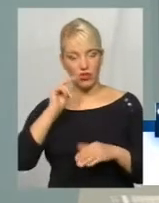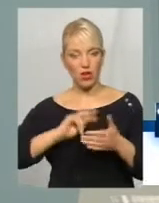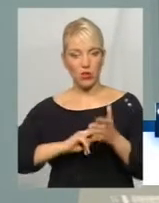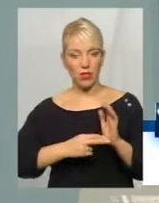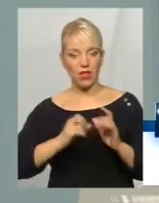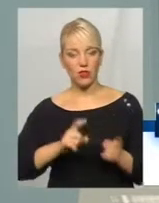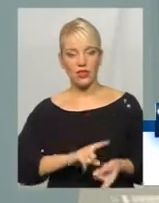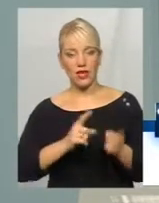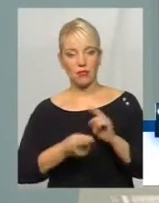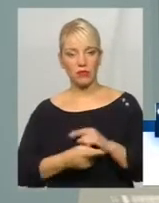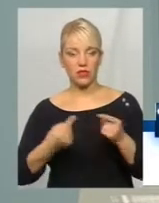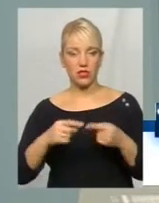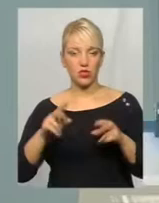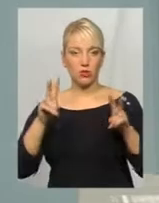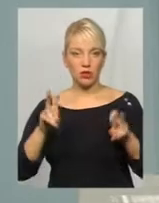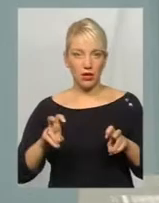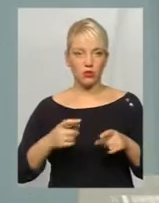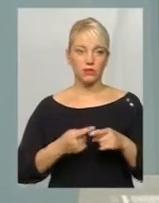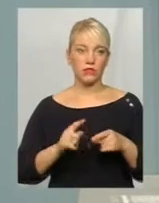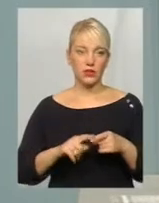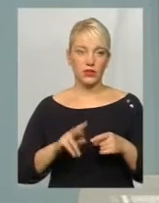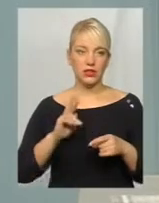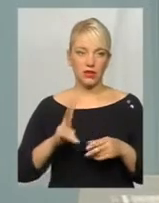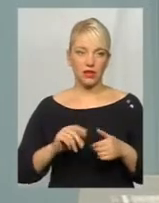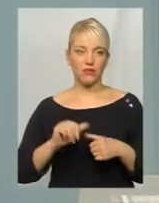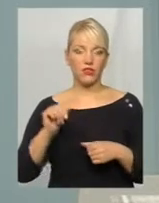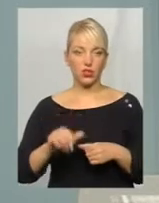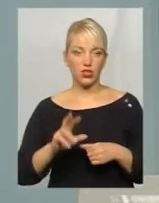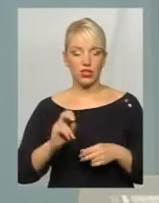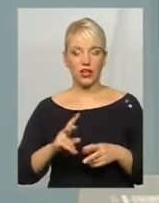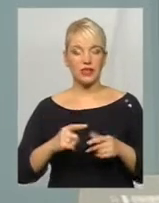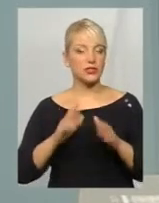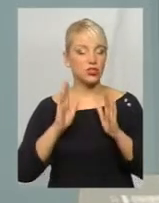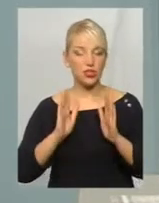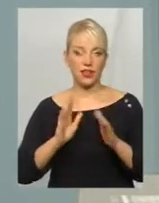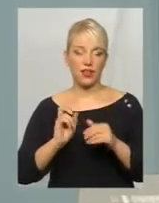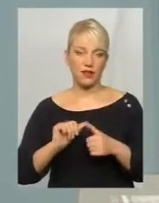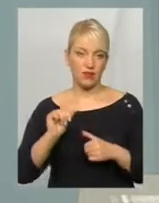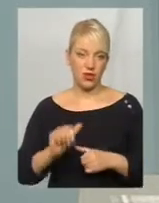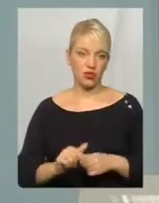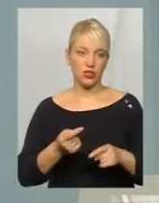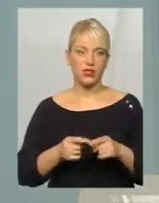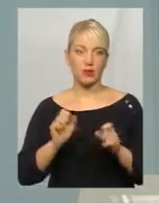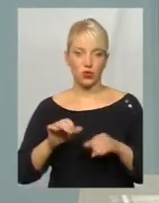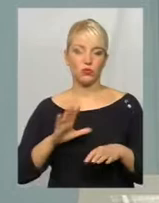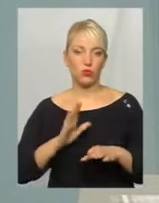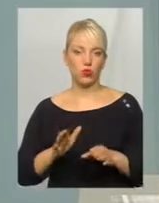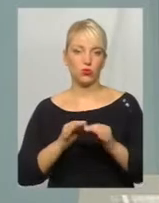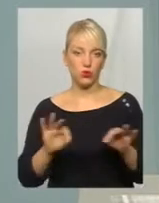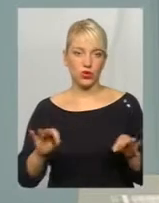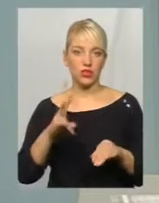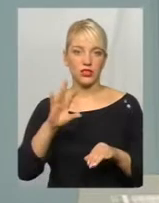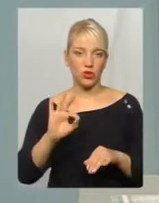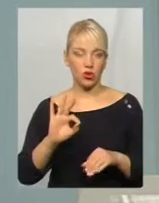замінюватися іншим предметом, таке як виключення, як справді, як виключення, можливо, буде допускатися. Але є